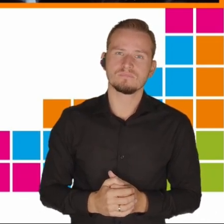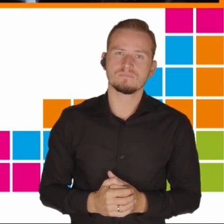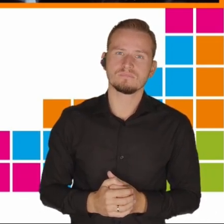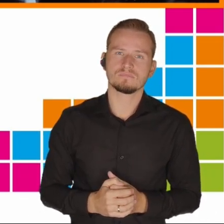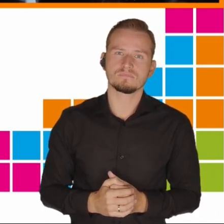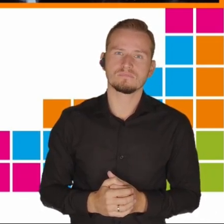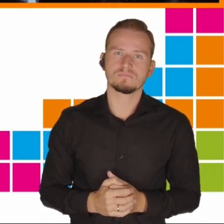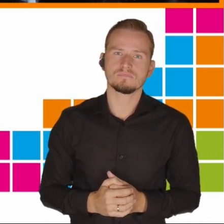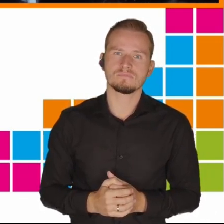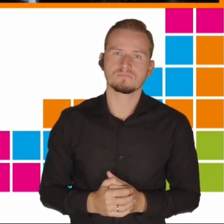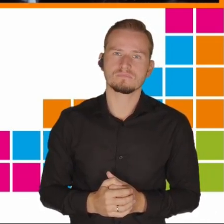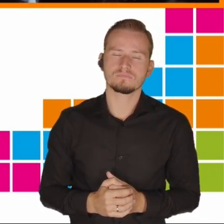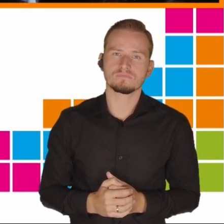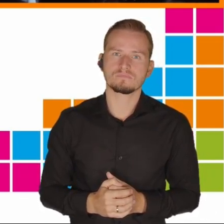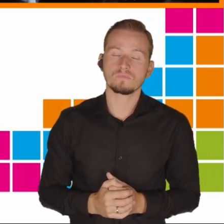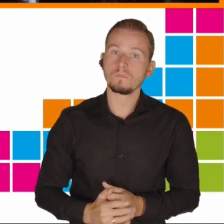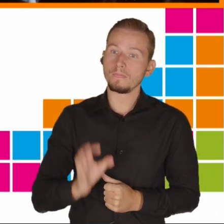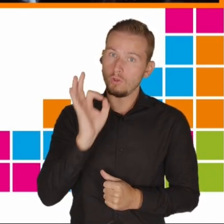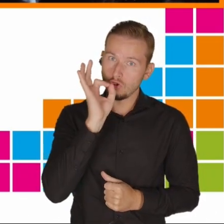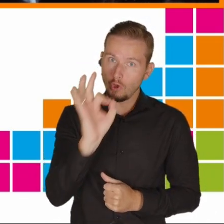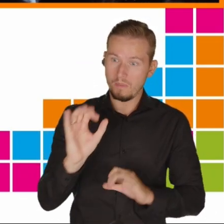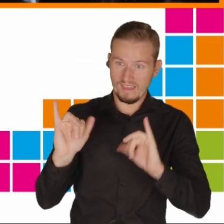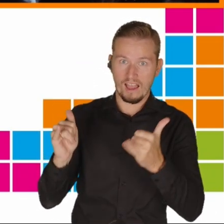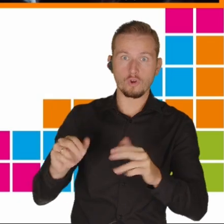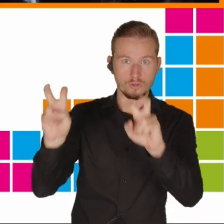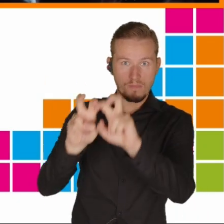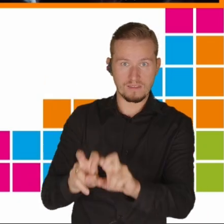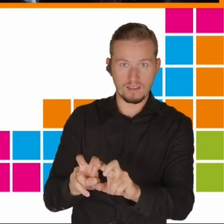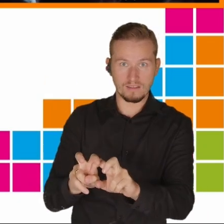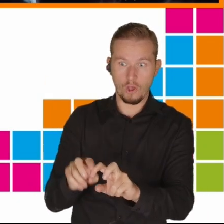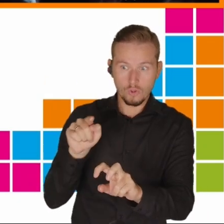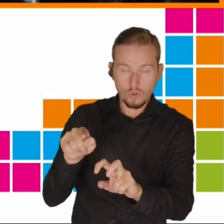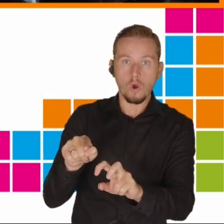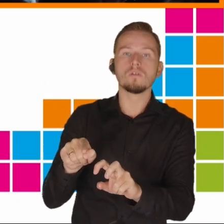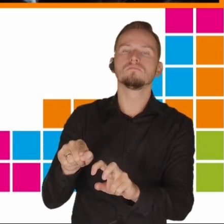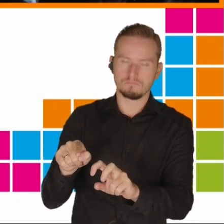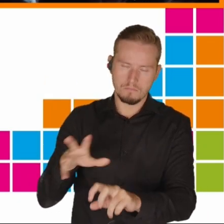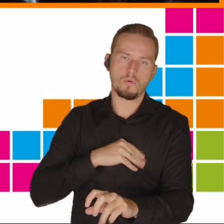a dopiero dobre jakościowo badania powinny być podstawą tworzenia polityki.